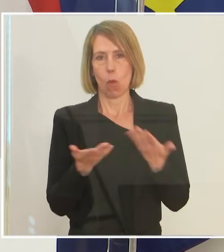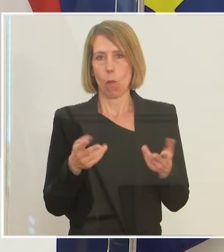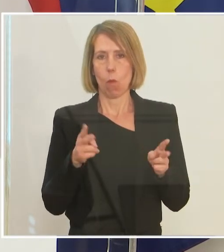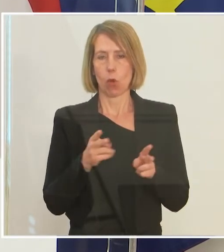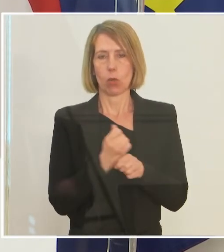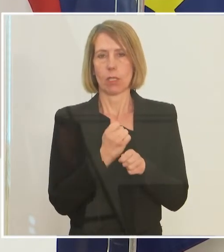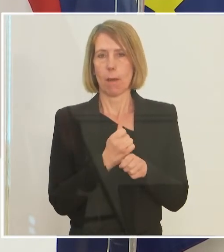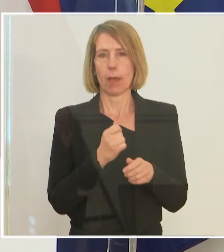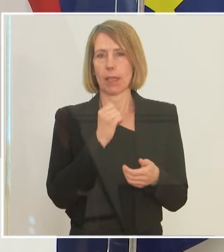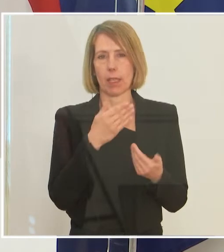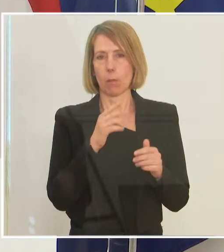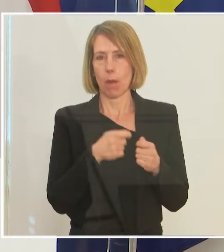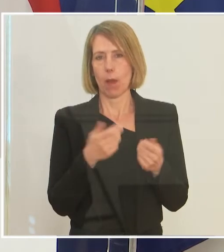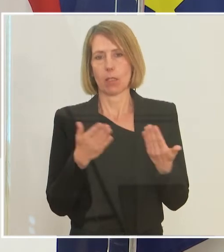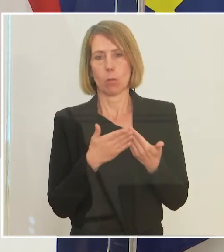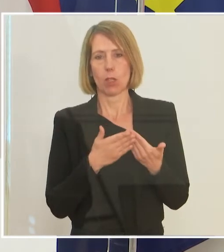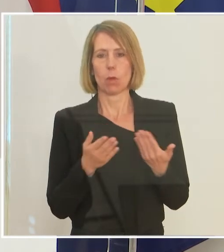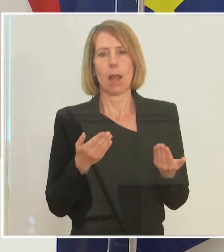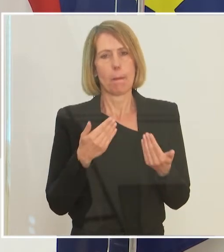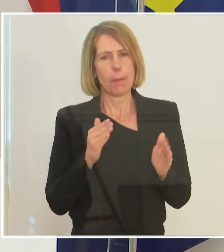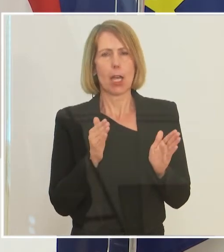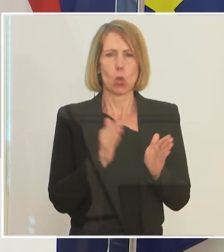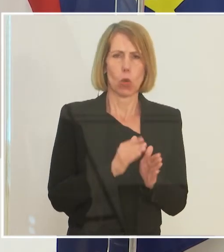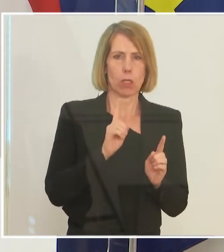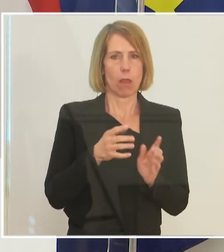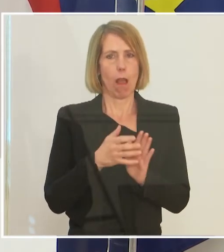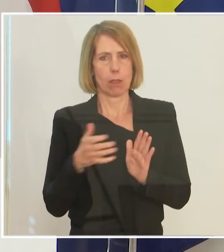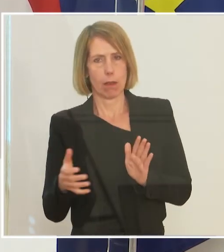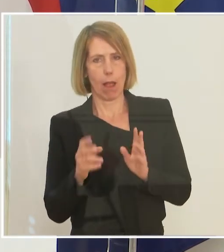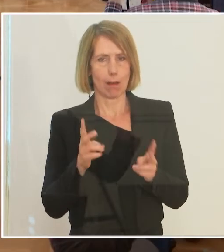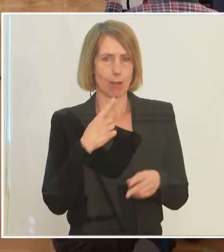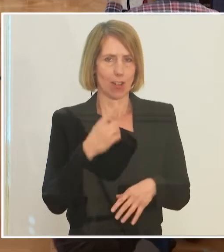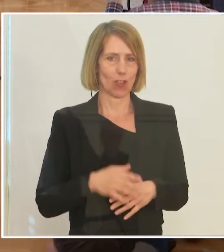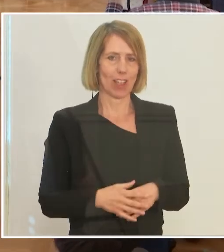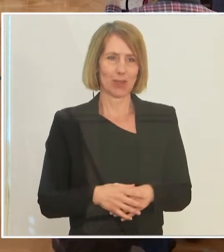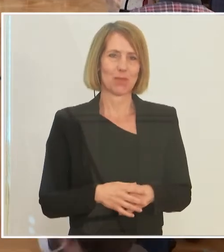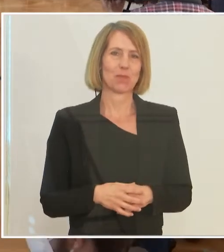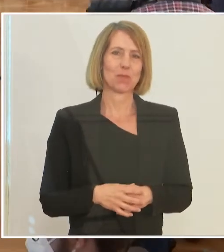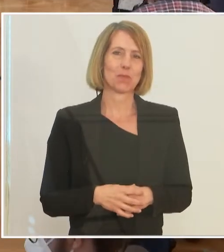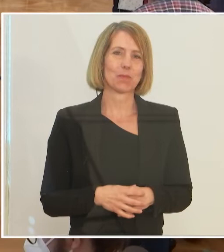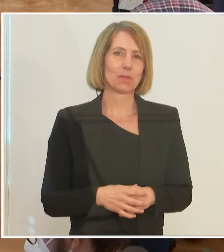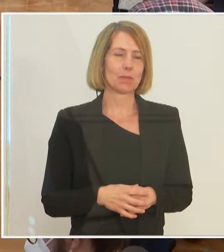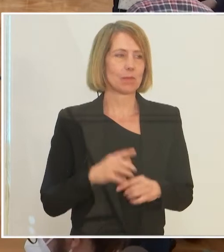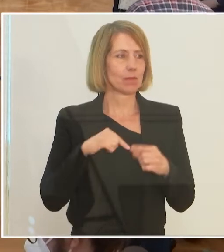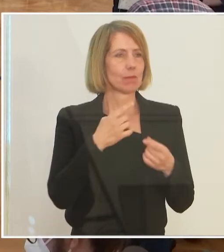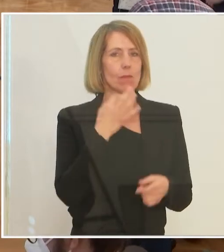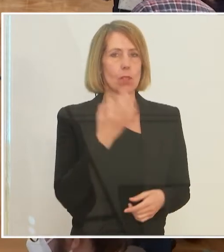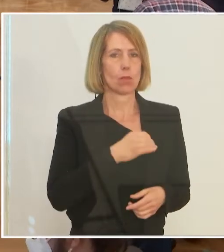nicht mehr adäquat wäre. Also eher kürzer als länger aus meiner Sicht, um die Frage zu beantworten. Nächste Frage, ORF, bitte.